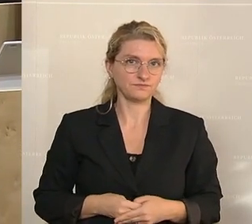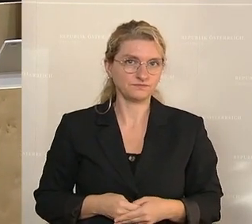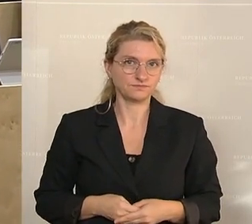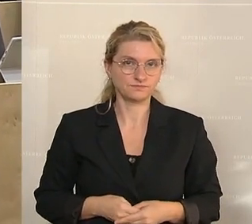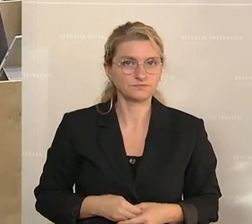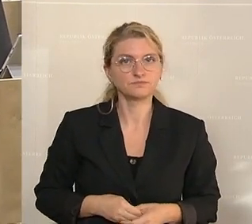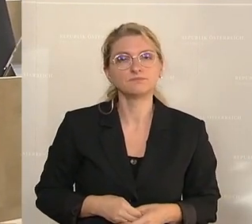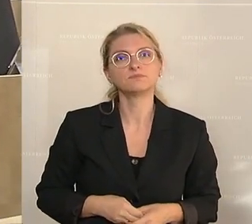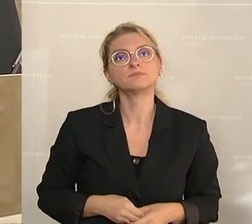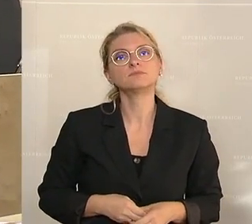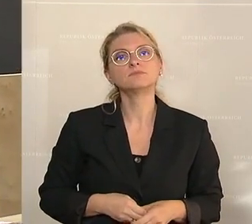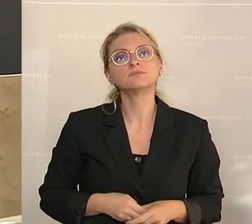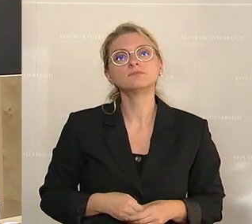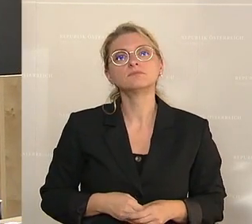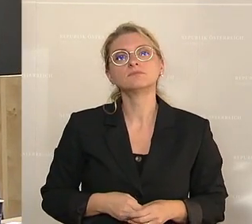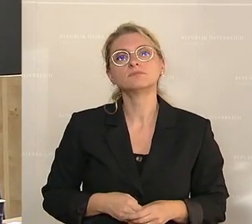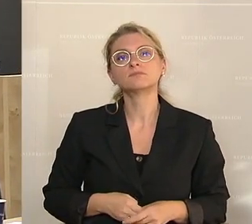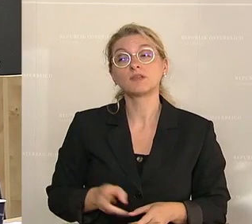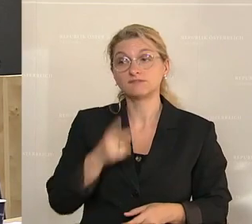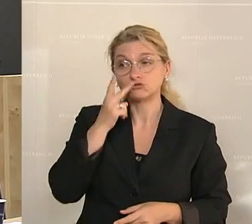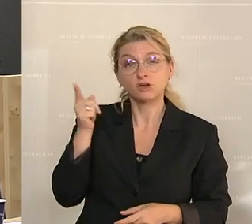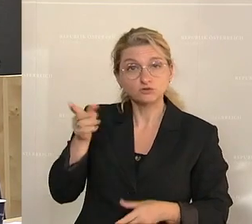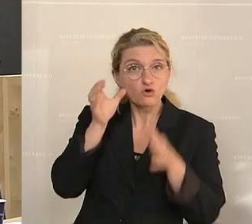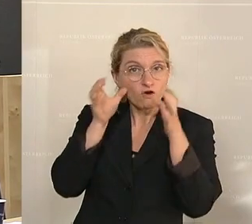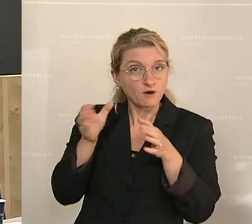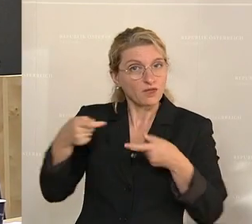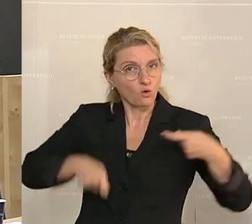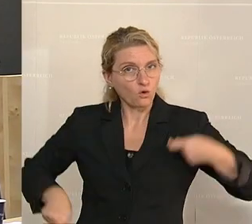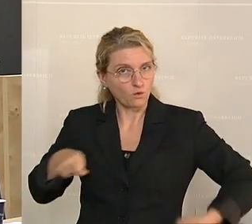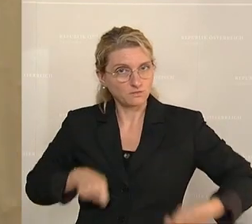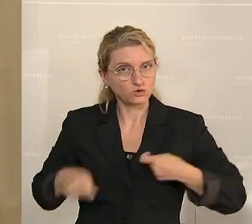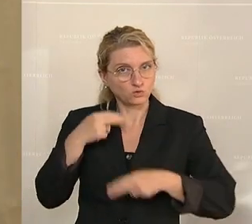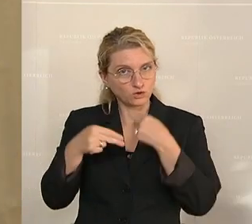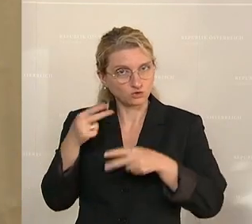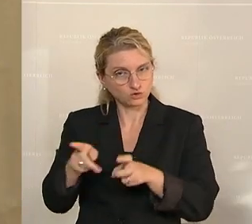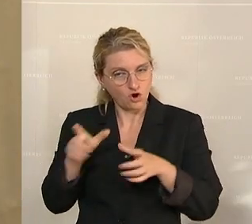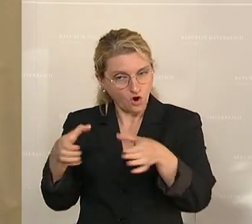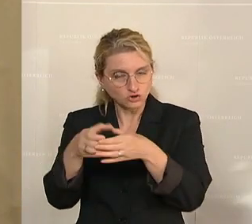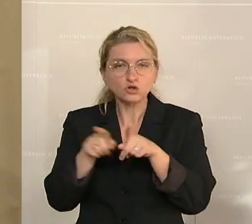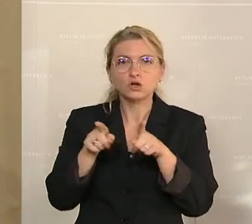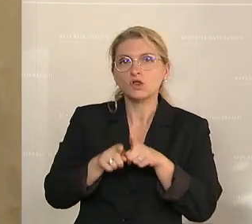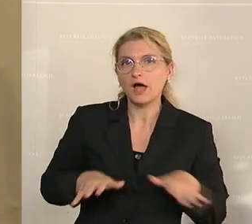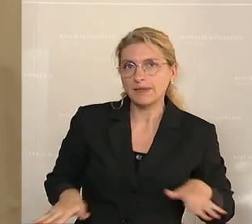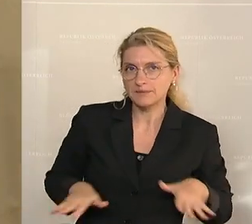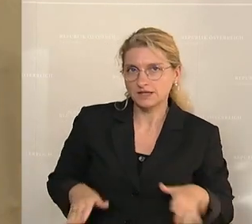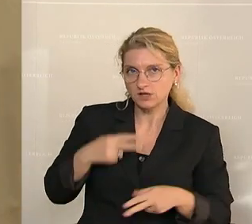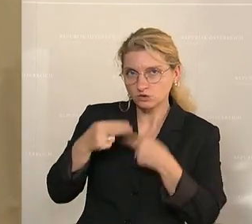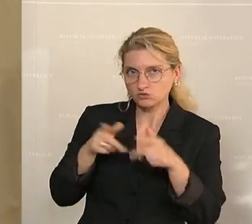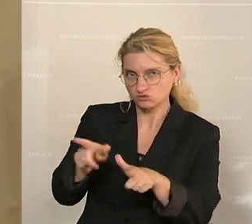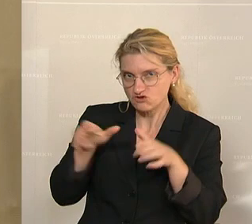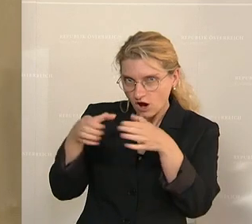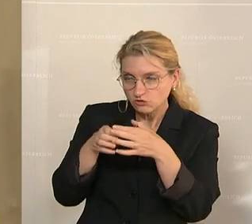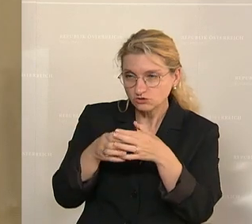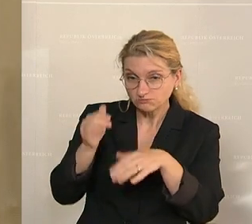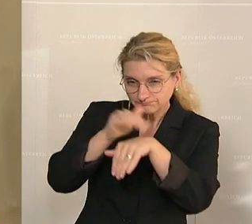Wenn man sich anschaut, was im ÖVP-Korruptionsuntersuchungsausschuss zu Tage gefördert worden ist und auch im Ibiza-Untersuchungsausschuss, dann kann man klar erkennen, dass